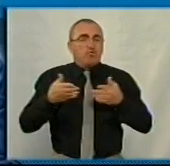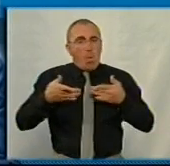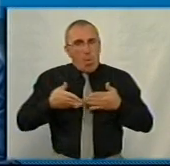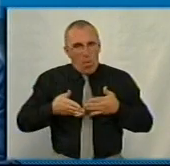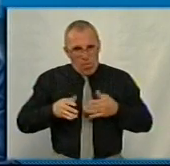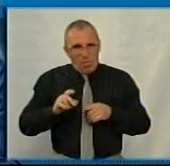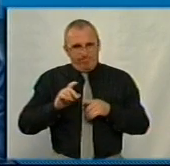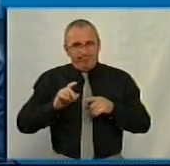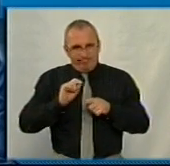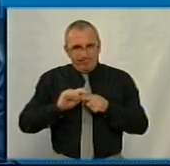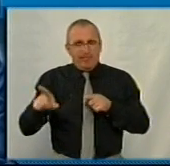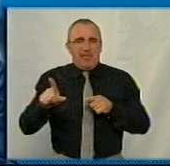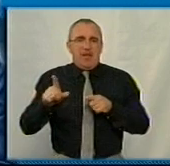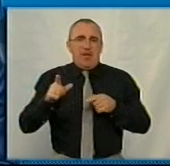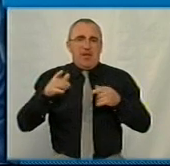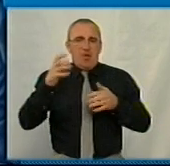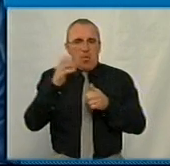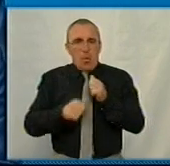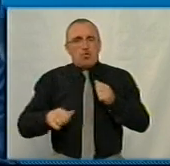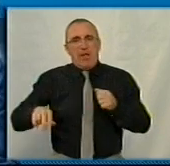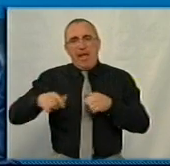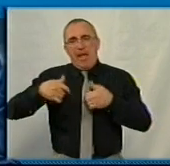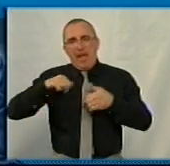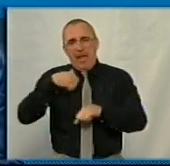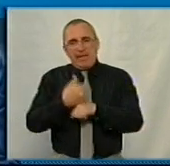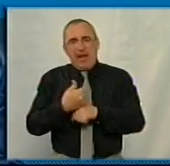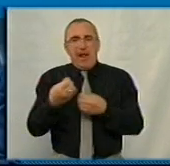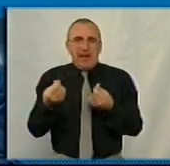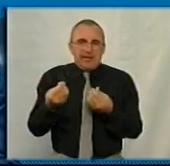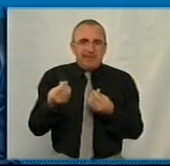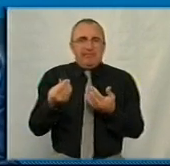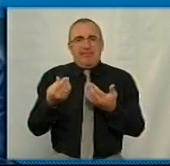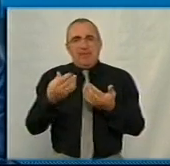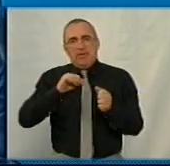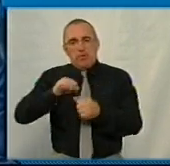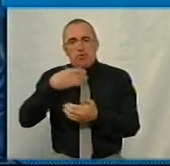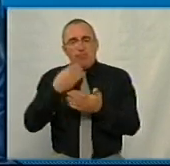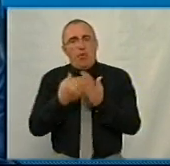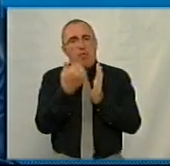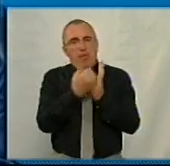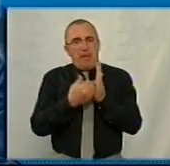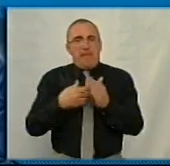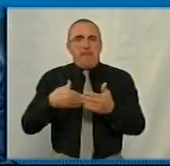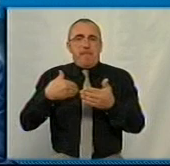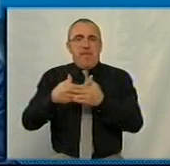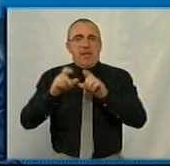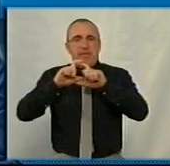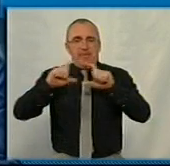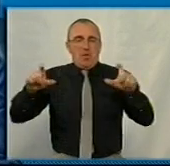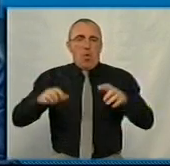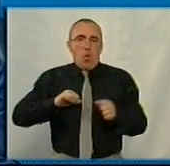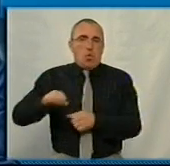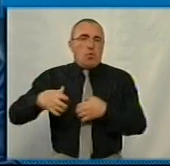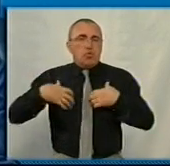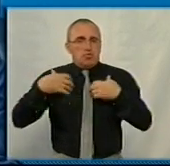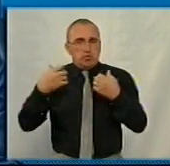оскільки кожен керівник кожного, вже генеральний директор, вже менеджер, захищає свою програму як перед Департаментом охорони здоров'я, так і